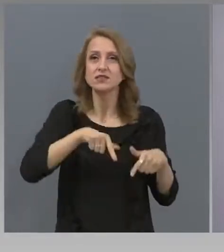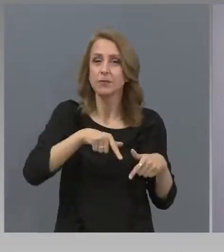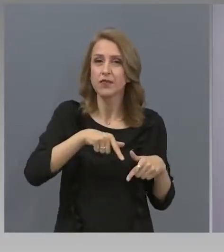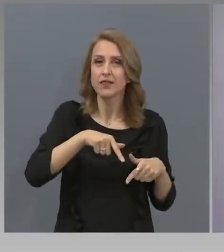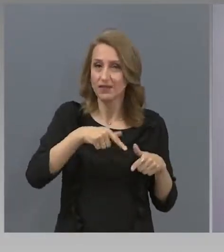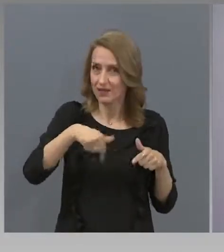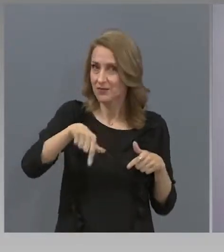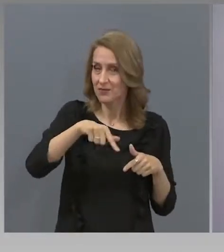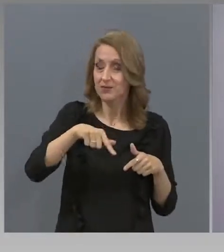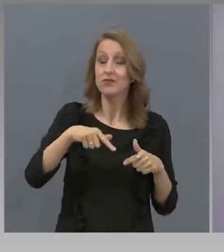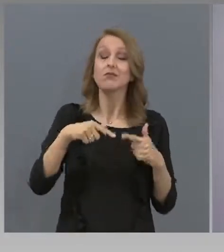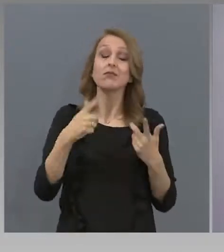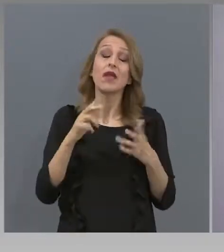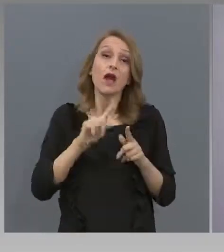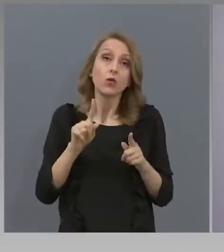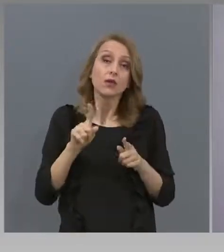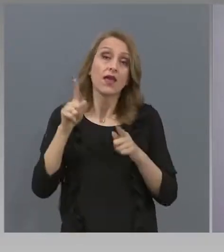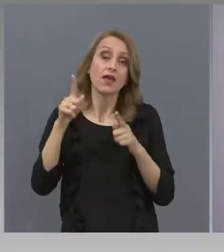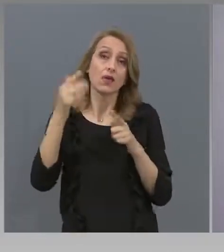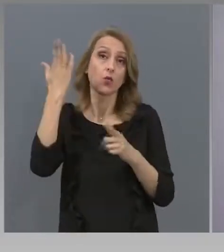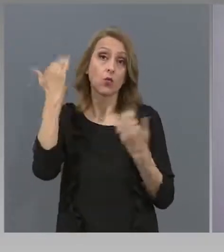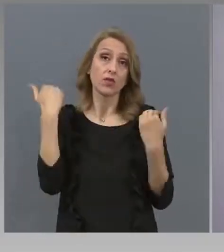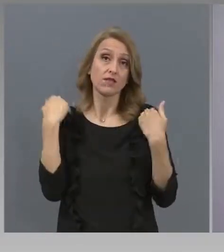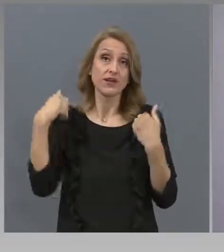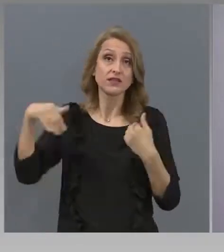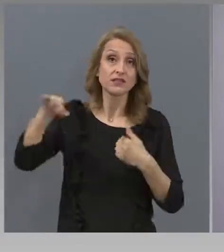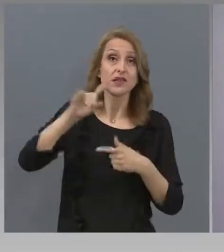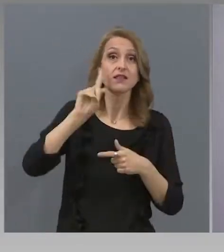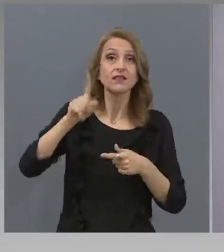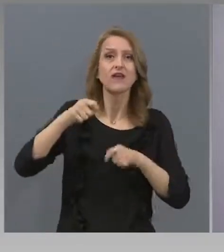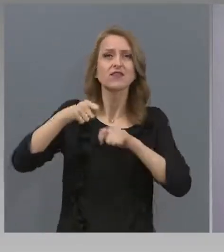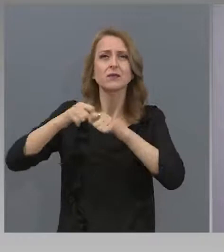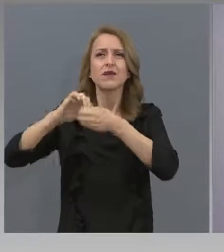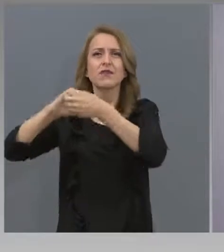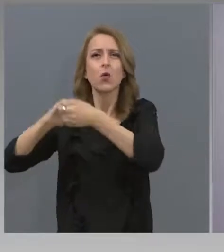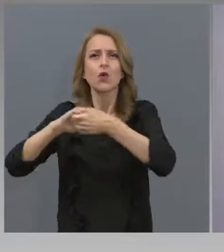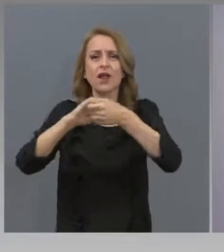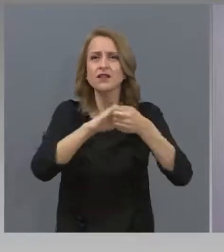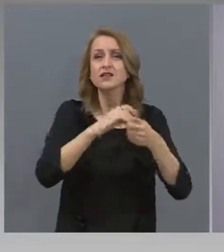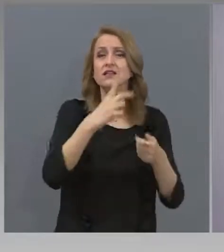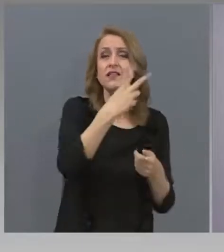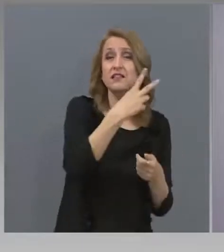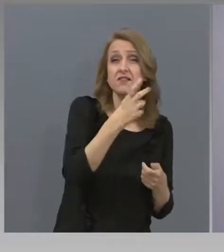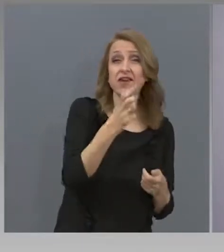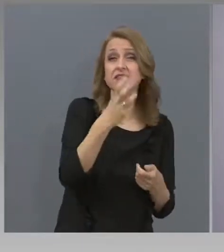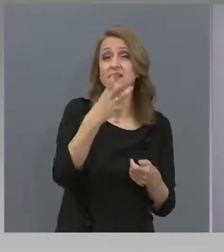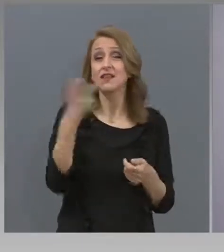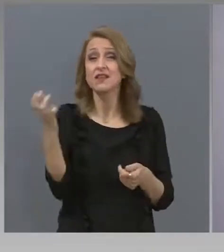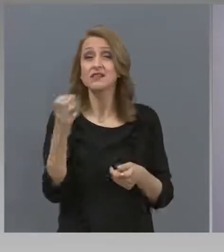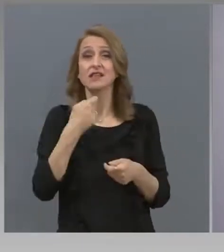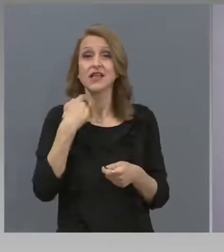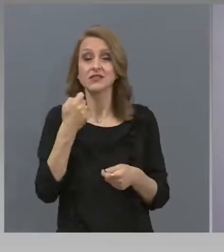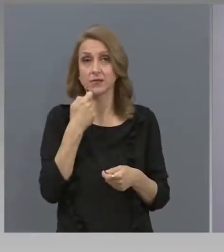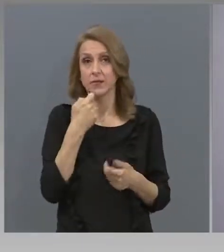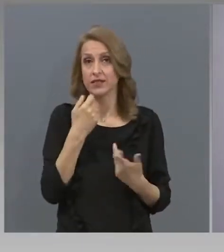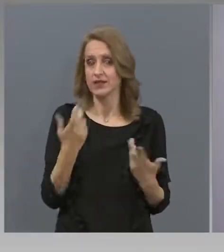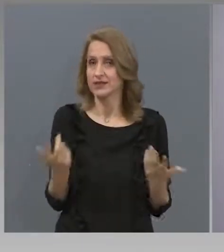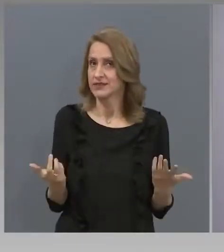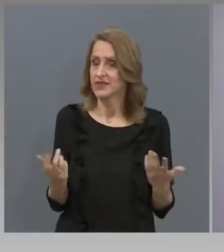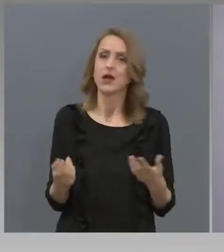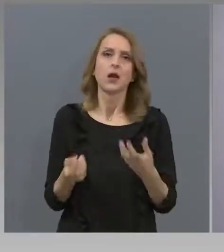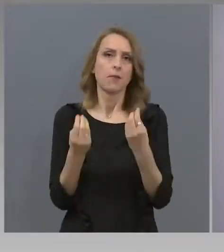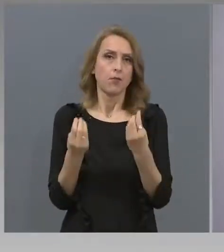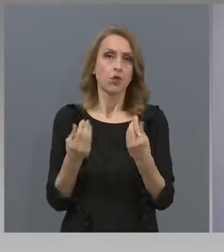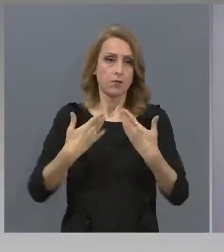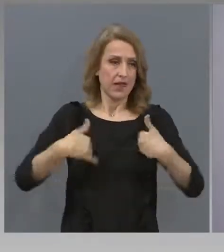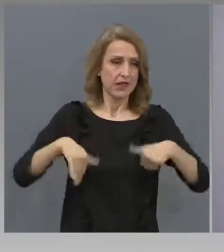висши училища трябва да организират между 200 и 300 изпит. Много по-добре и ние да организираме един изпит, за който сме